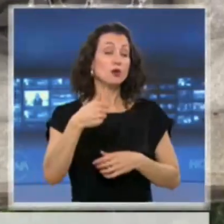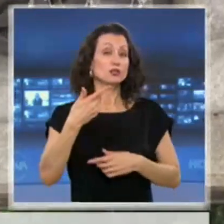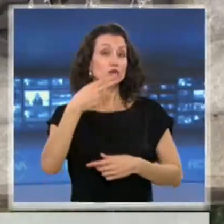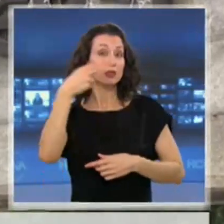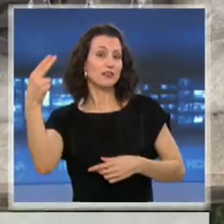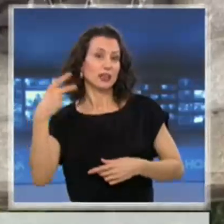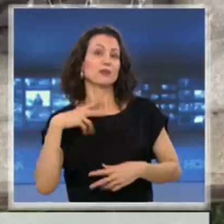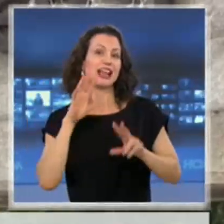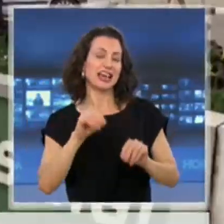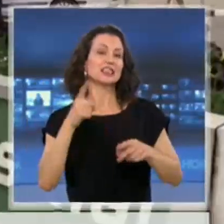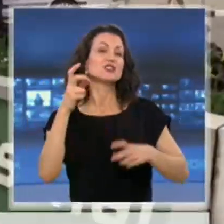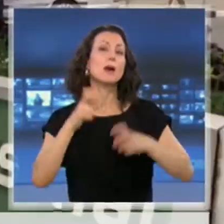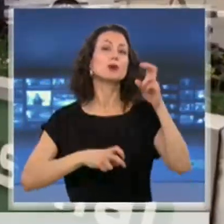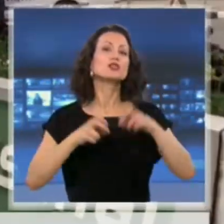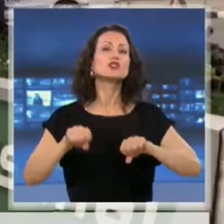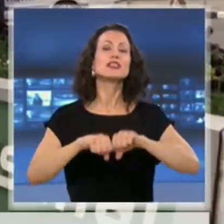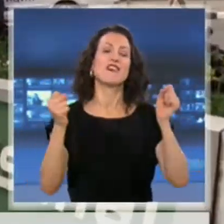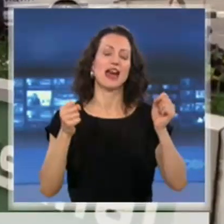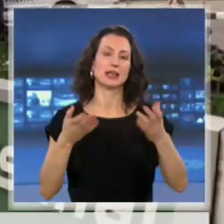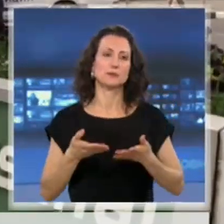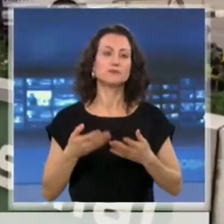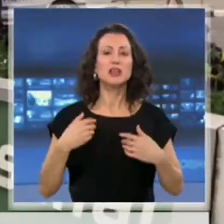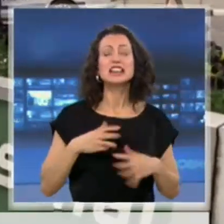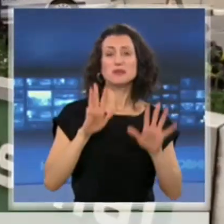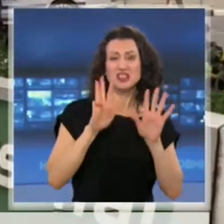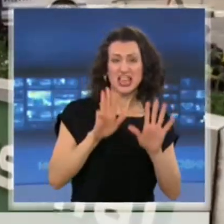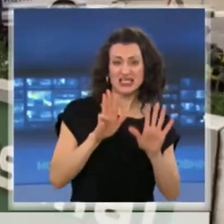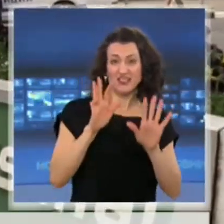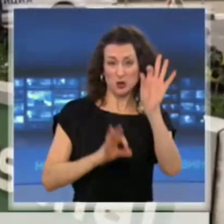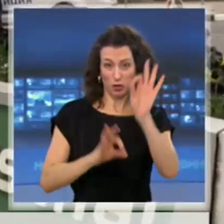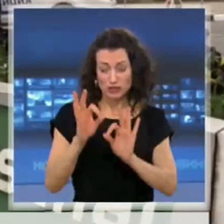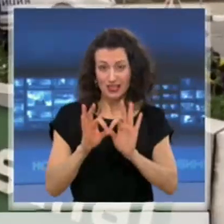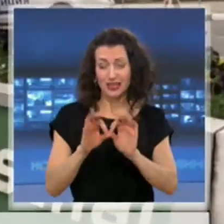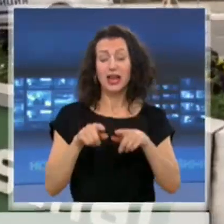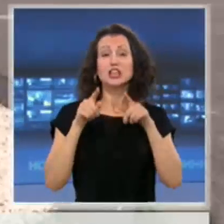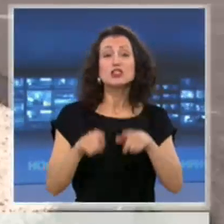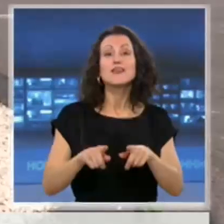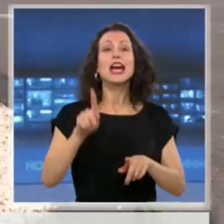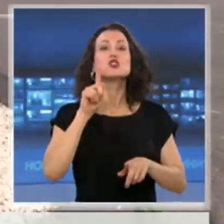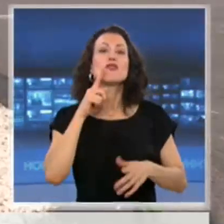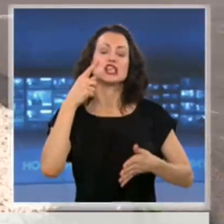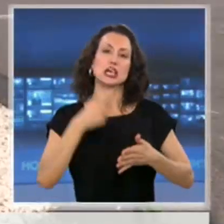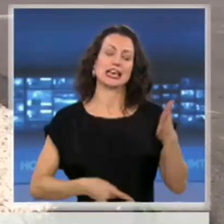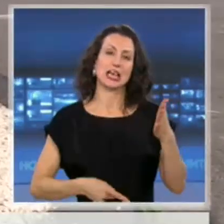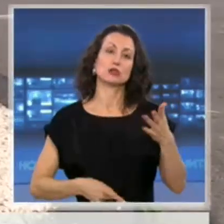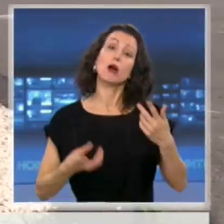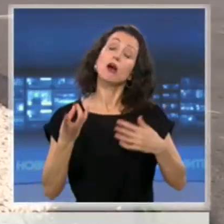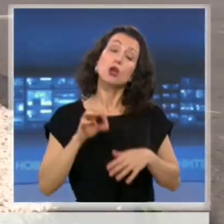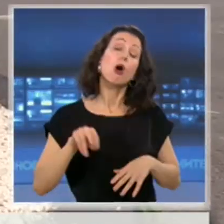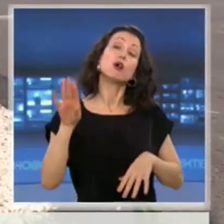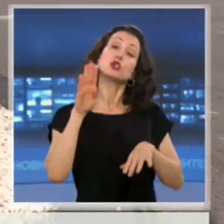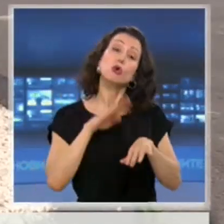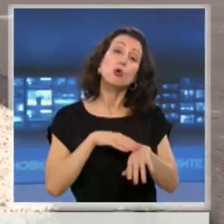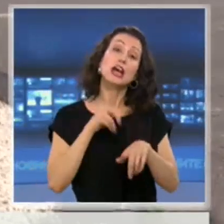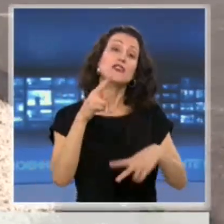производствена авария. Аз съм 99,9% убеден, това е човечка грешка, но това ще го докаже комисията,